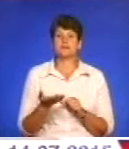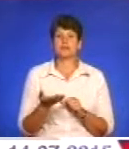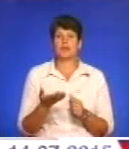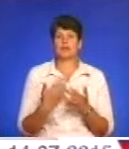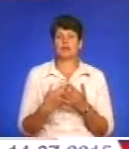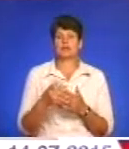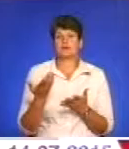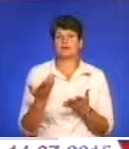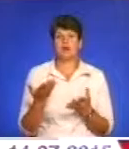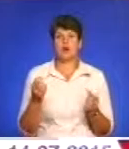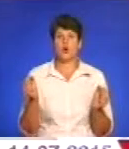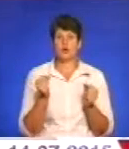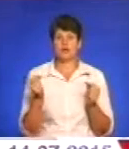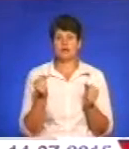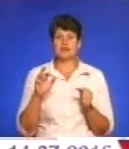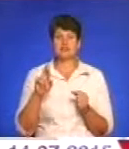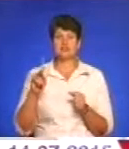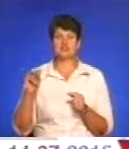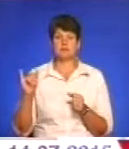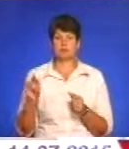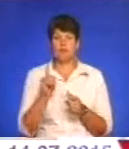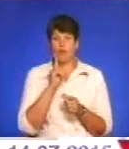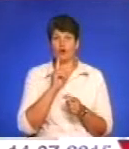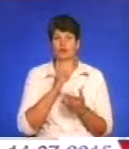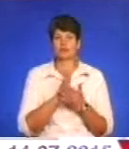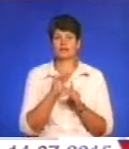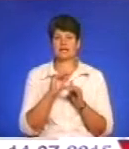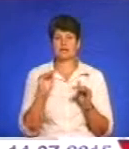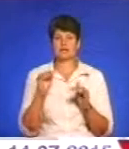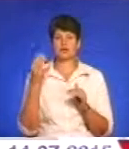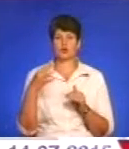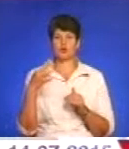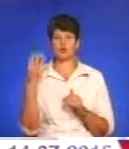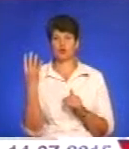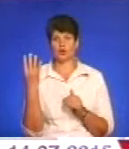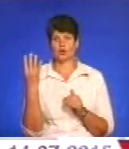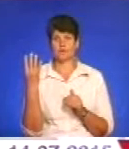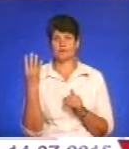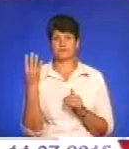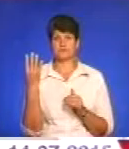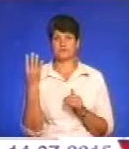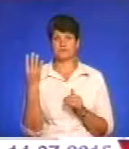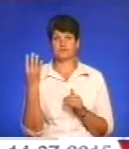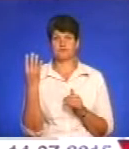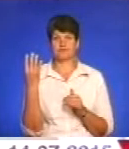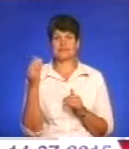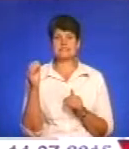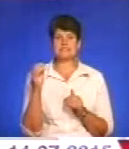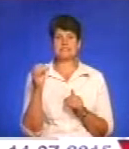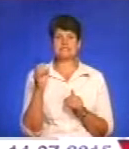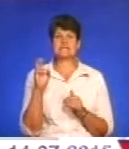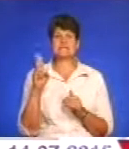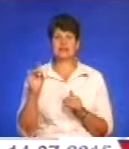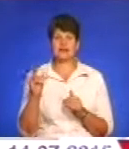той самий озимий ячмінь поки що тримається на рівні 44 центнерів з